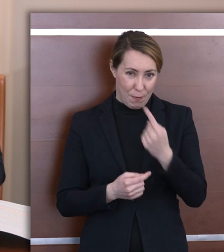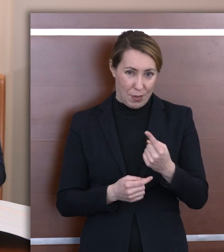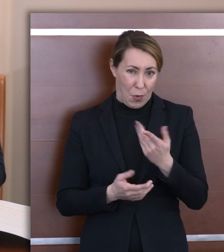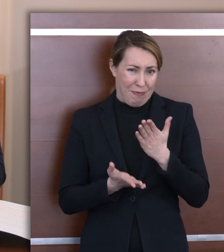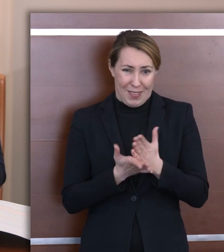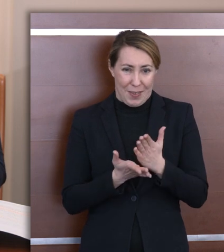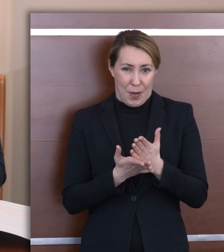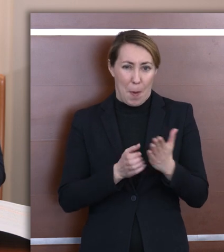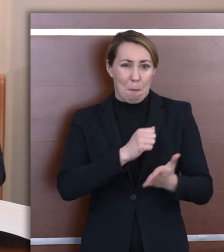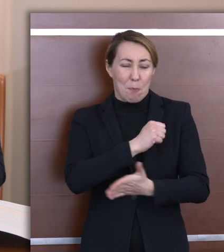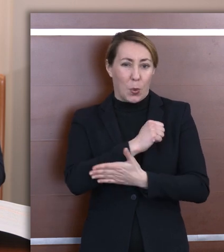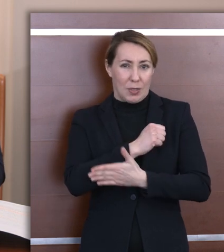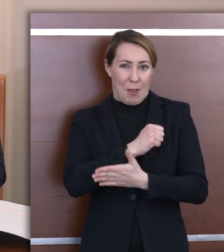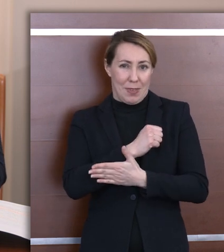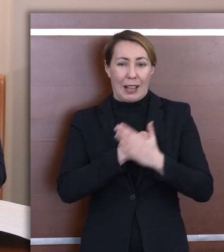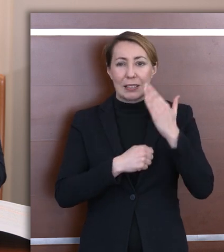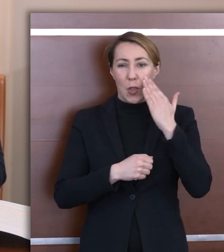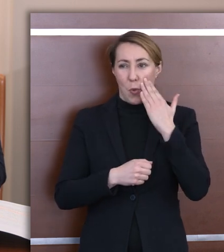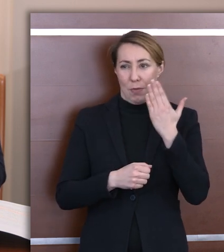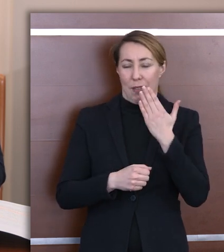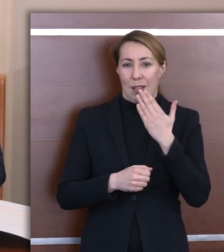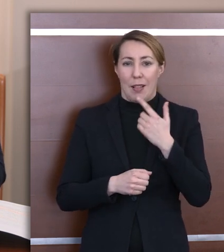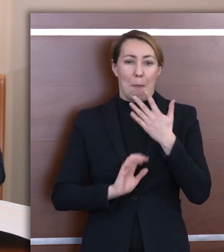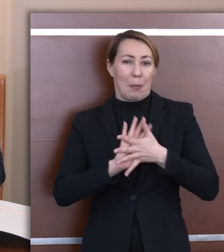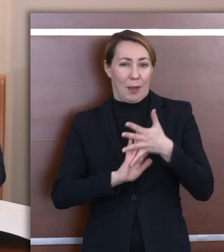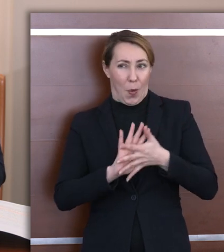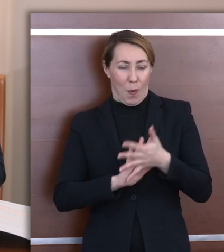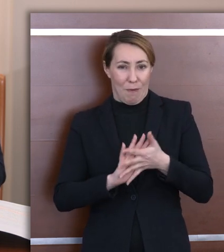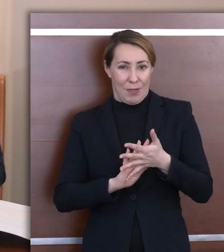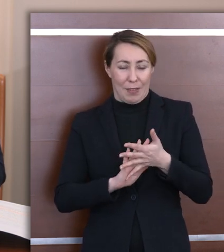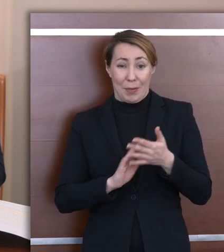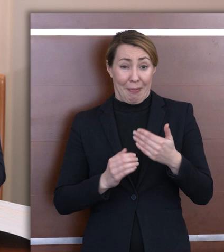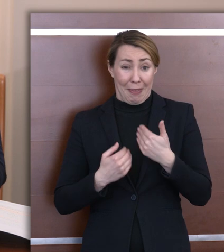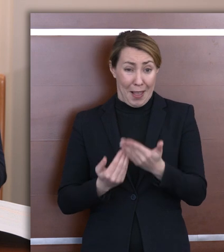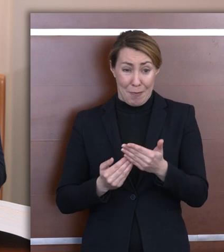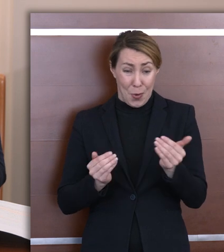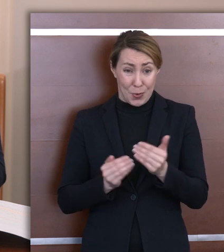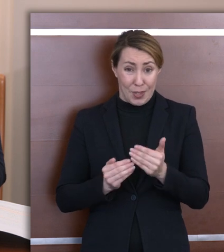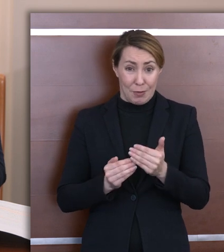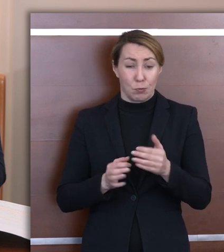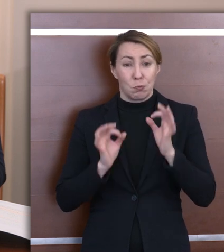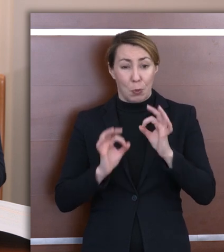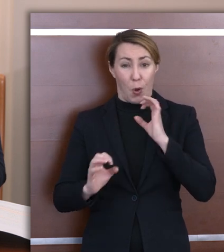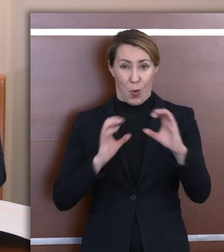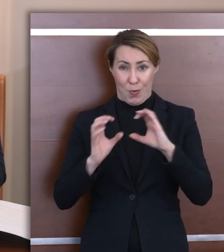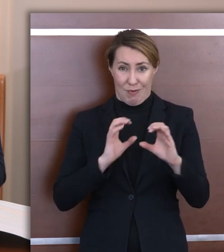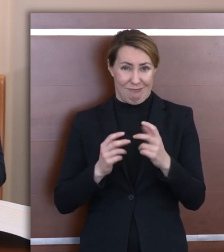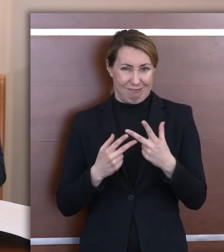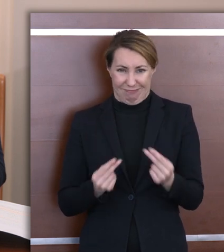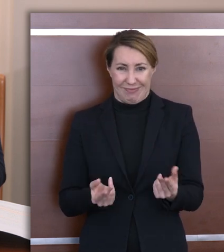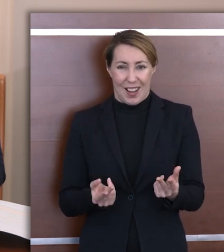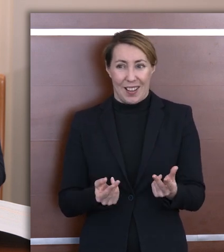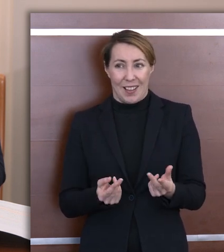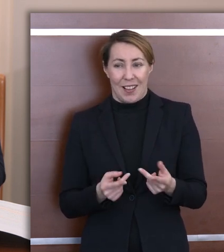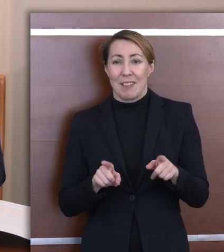i wyłącznie podstawowa znajomość języka migowego, która absolutnie nie gwarantuje sprawnej komunikacji, a już na pewno